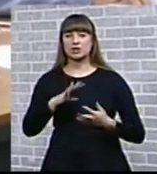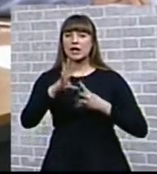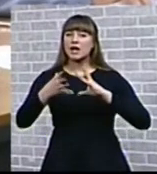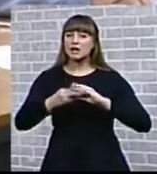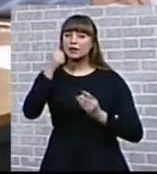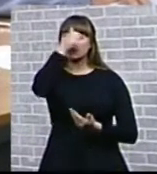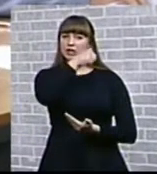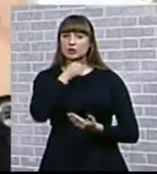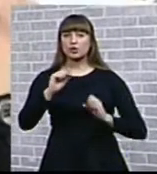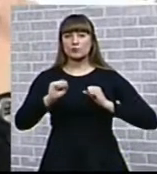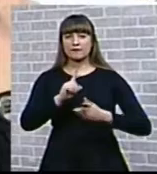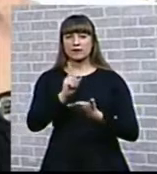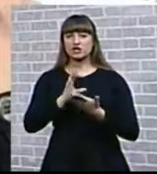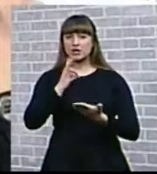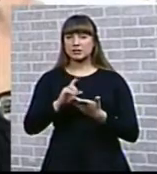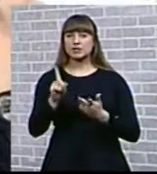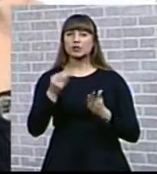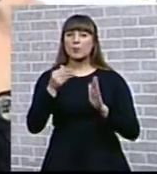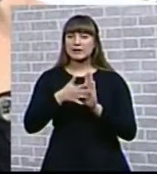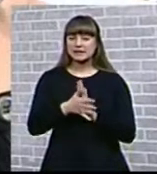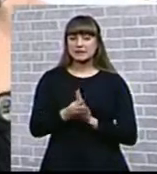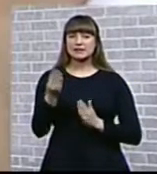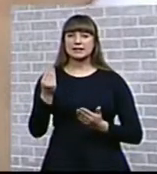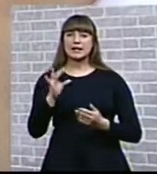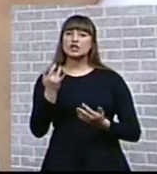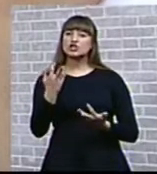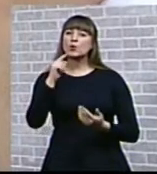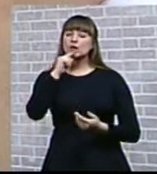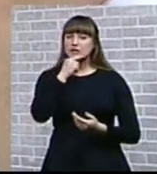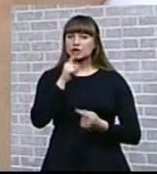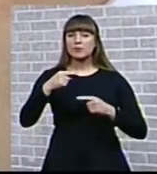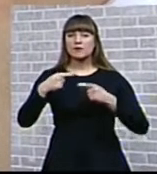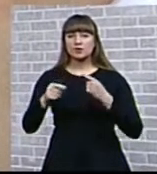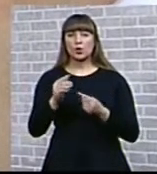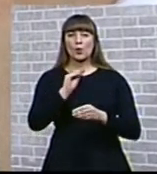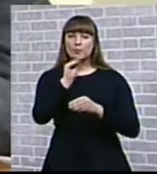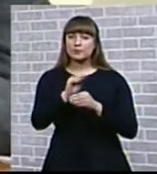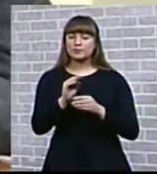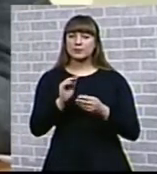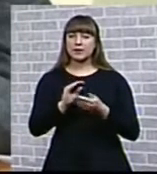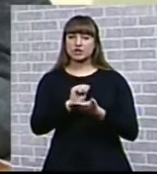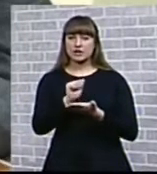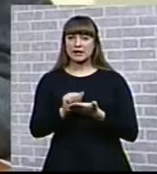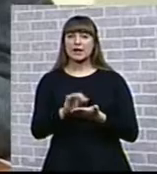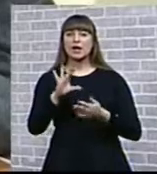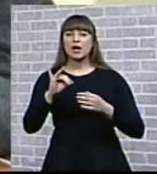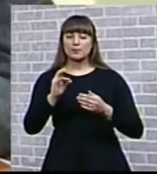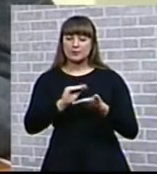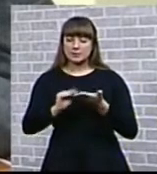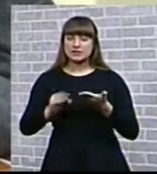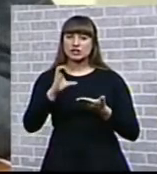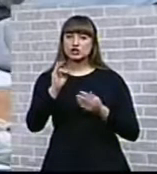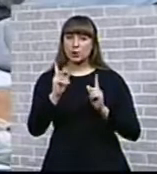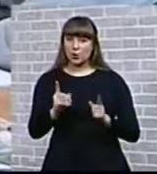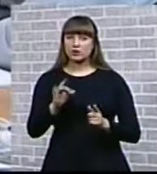итоги, управленцы должны отчитаться, на что потратили деньги или сколько сэкономили. В другом приложении можно прописать сроки и стоимость необходимых